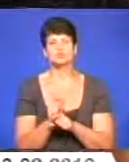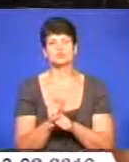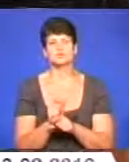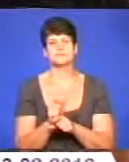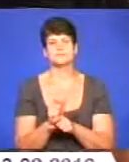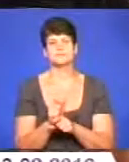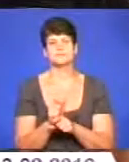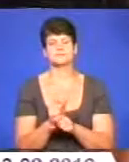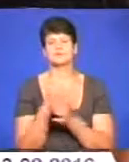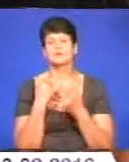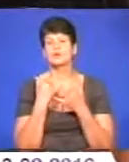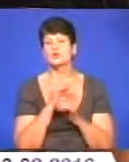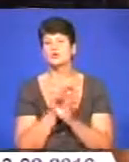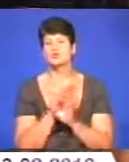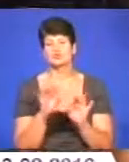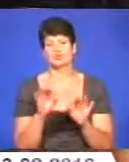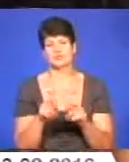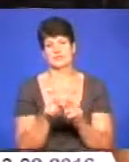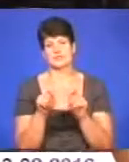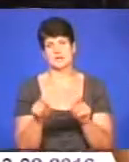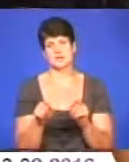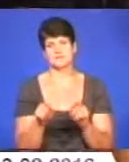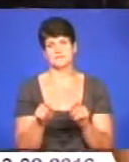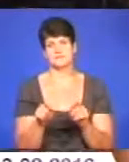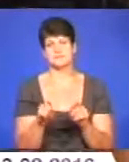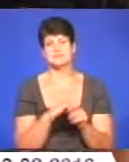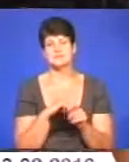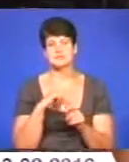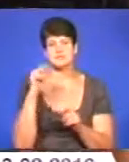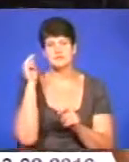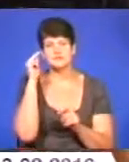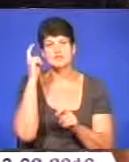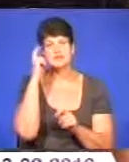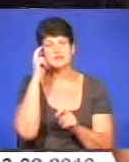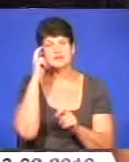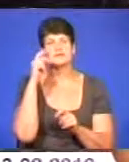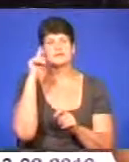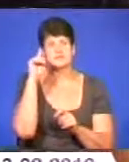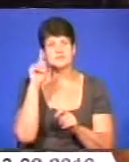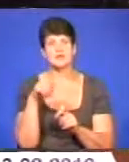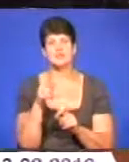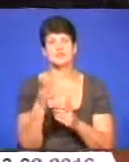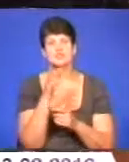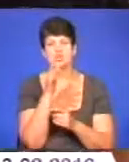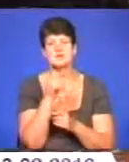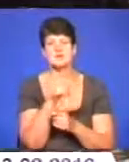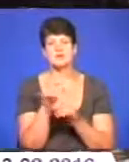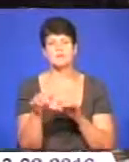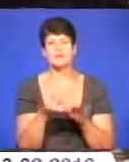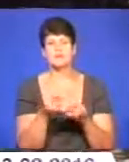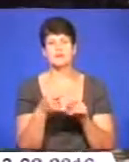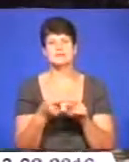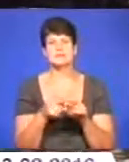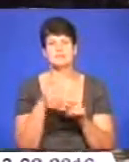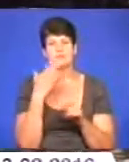сказати, чудове відкриття. Сама навчаюся в Києві, знаю, який там час і рух, і це полегшує